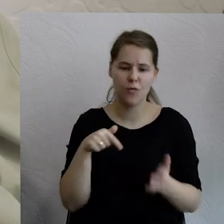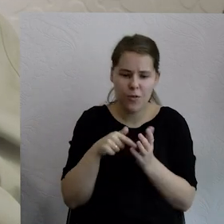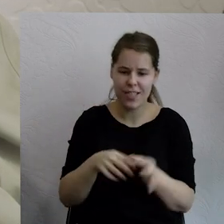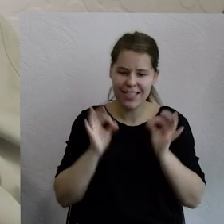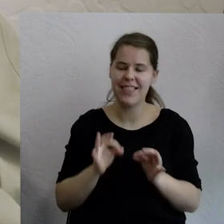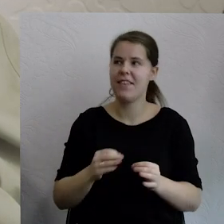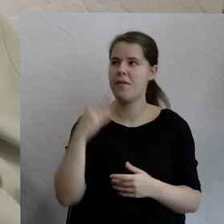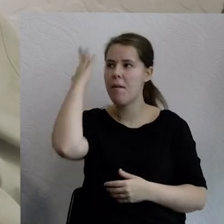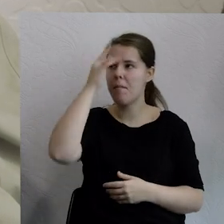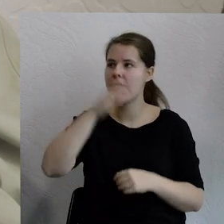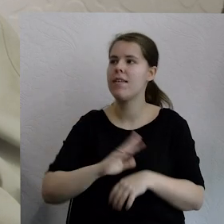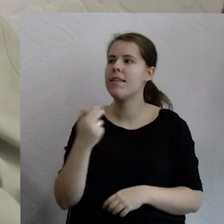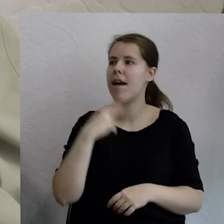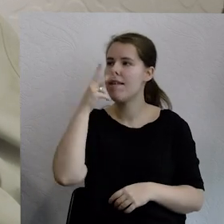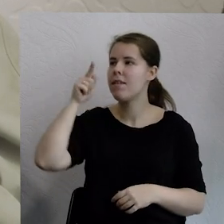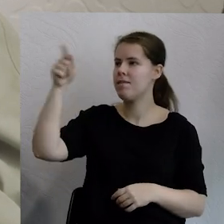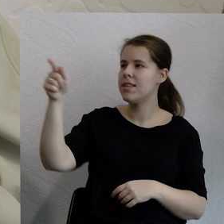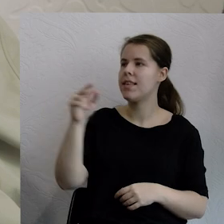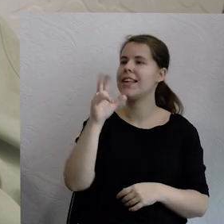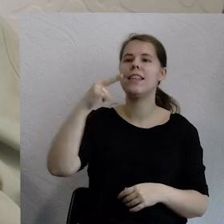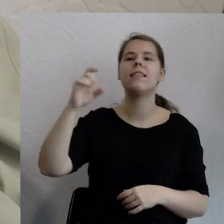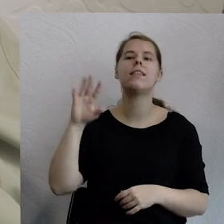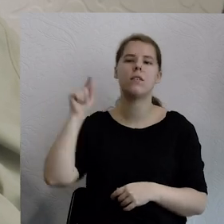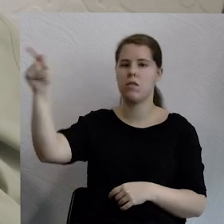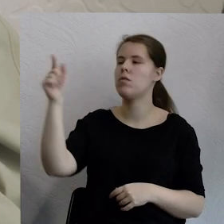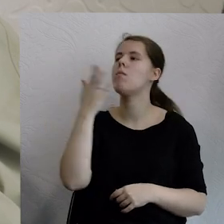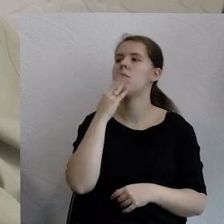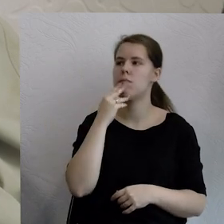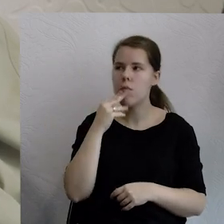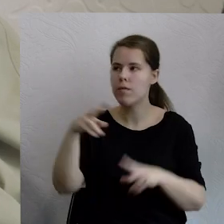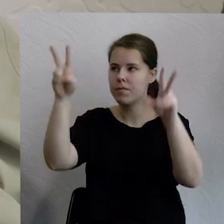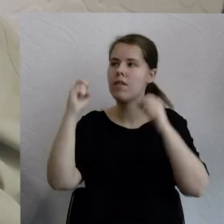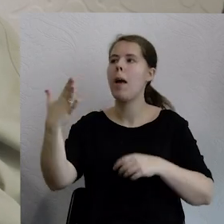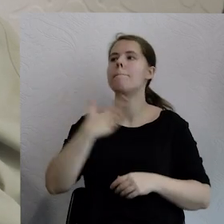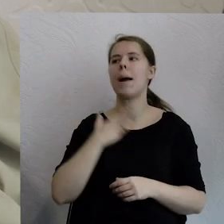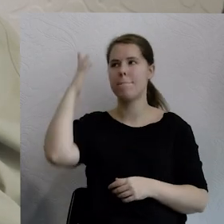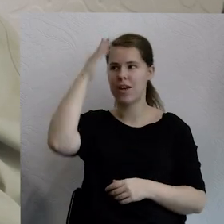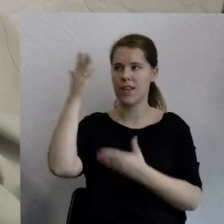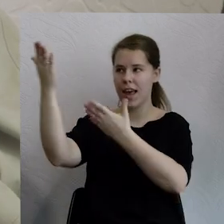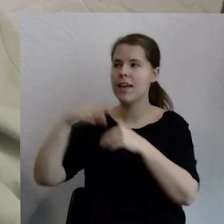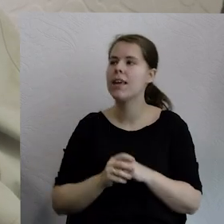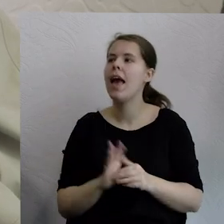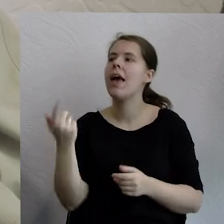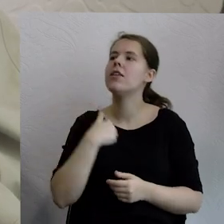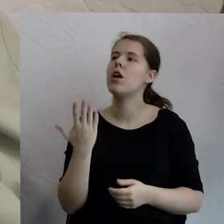to przypomina mi się szkoła i to co wam opowiadam to jest trochę część rzeczywistości, która już funkcjonuje,